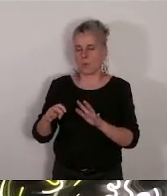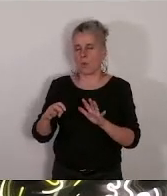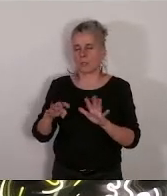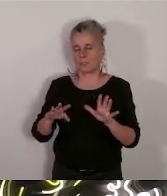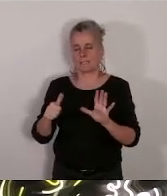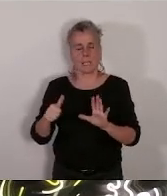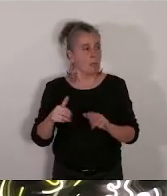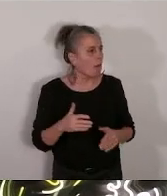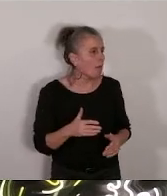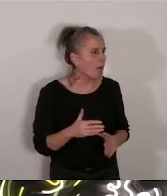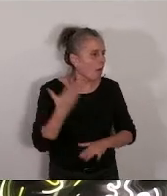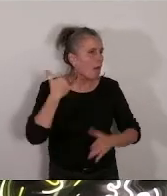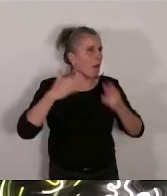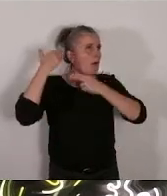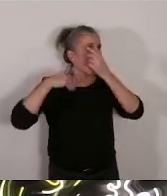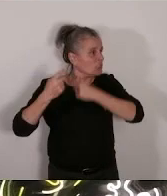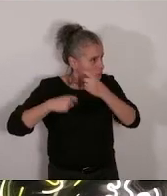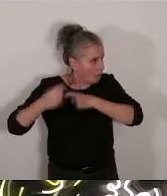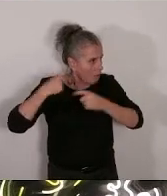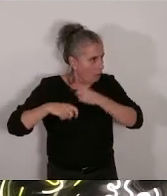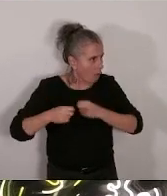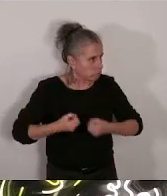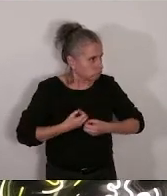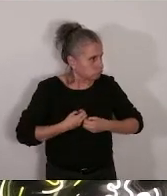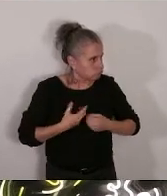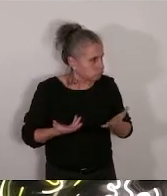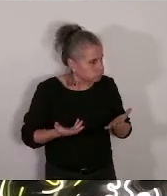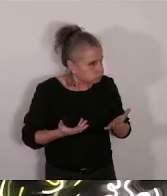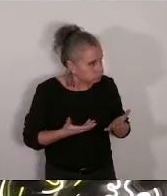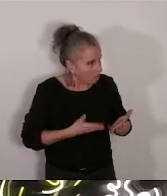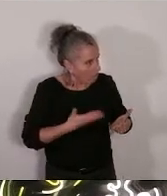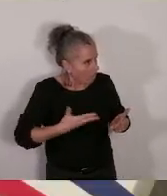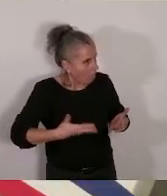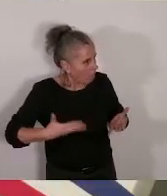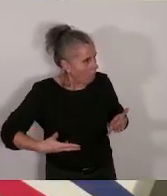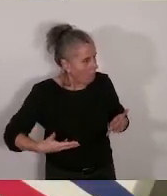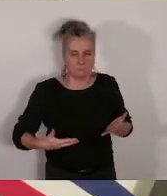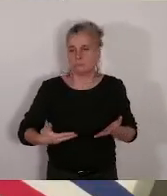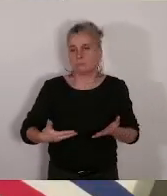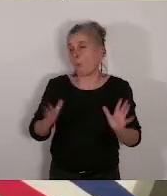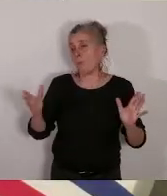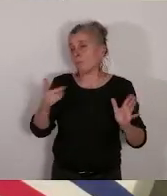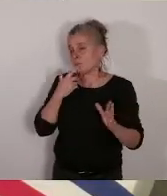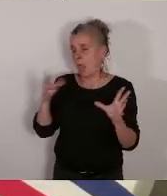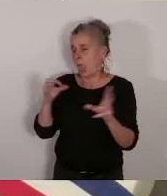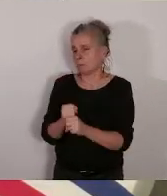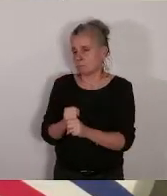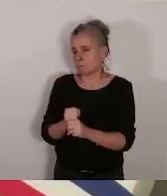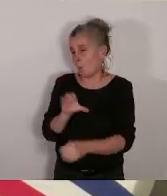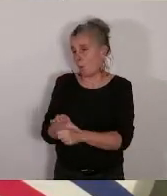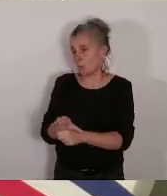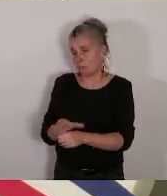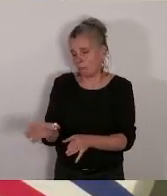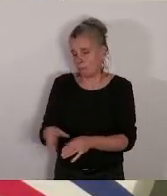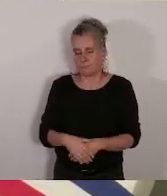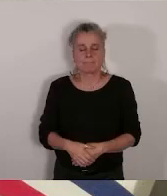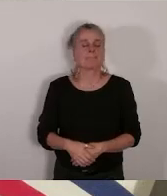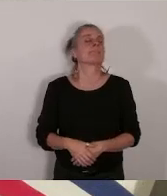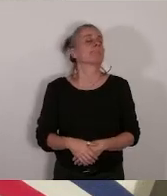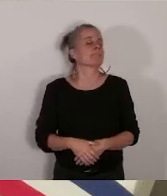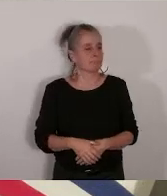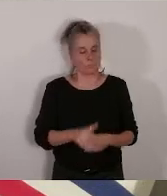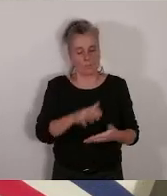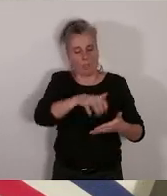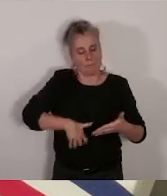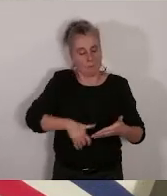nous faire l'histoire de la Méditerranée alors écoutez c'est contre voilà merci enfin le rapport final et là j'ai tenu à le